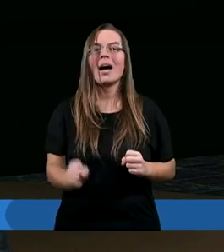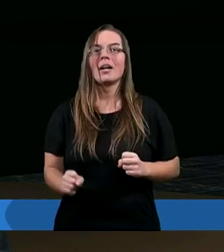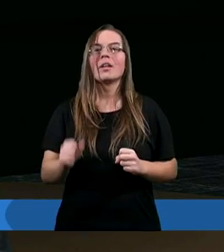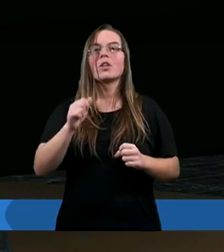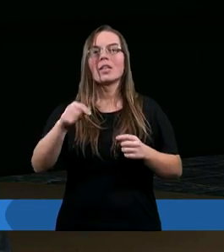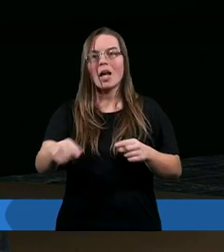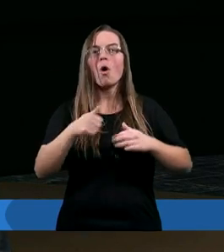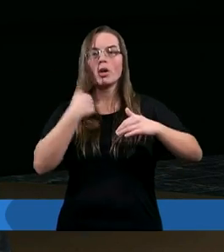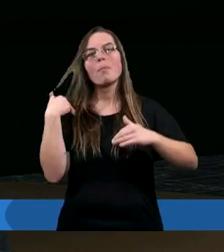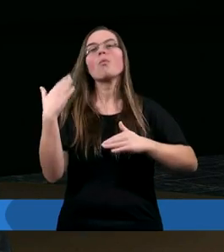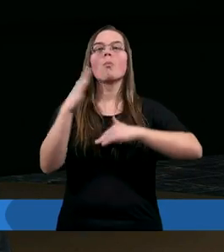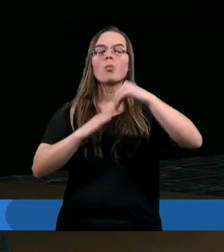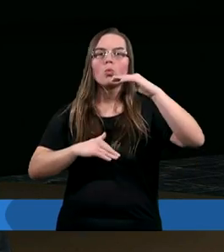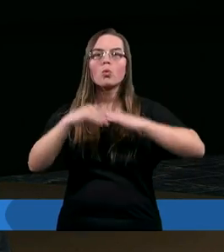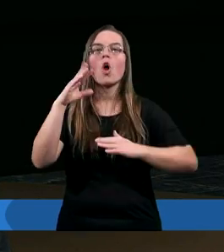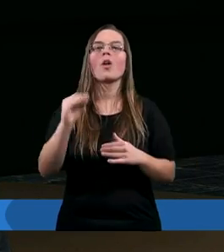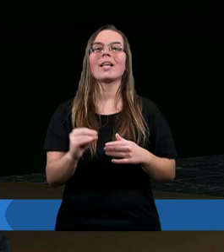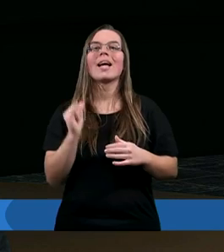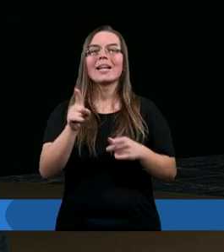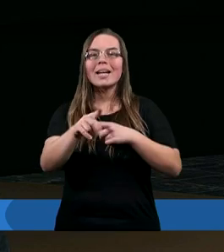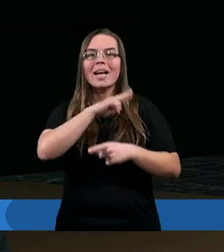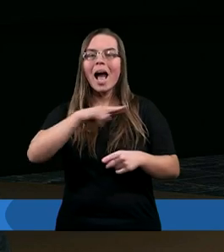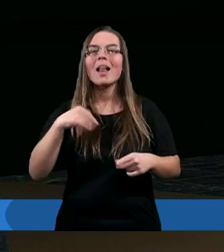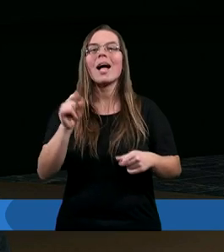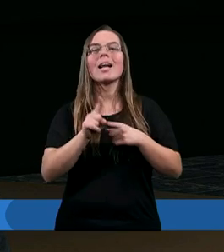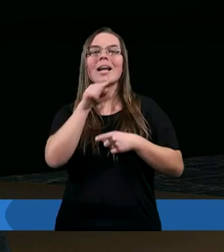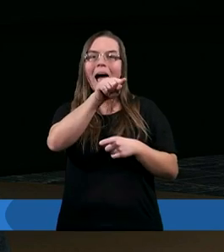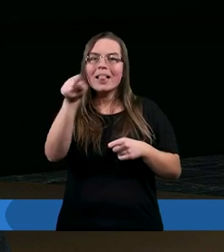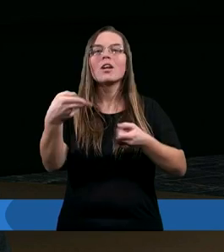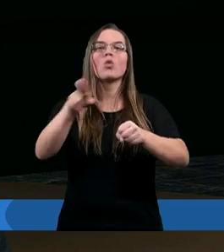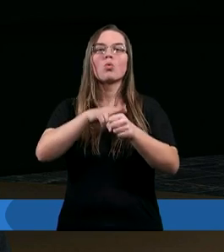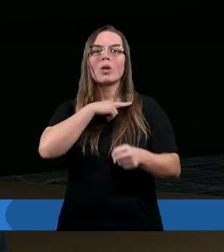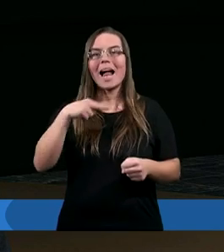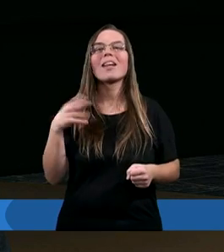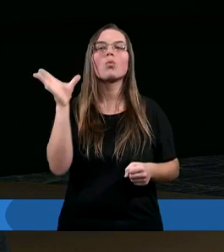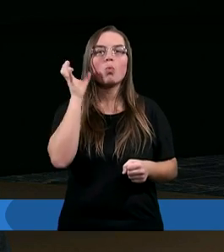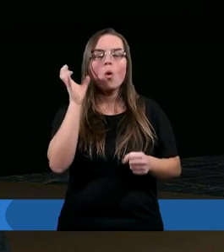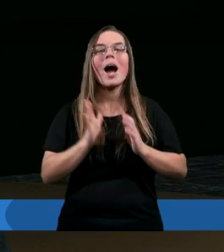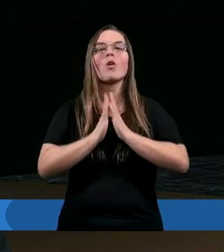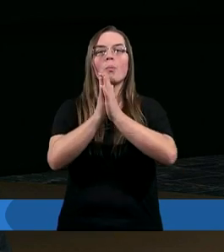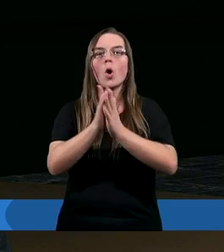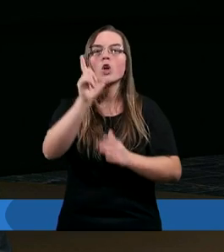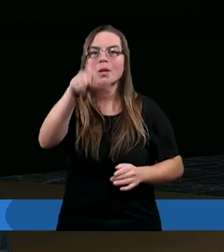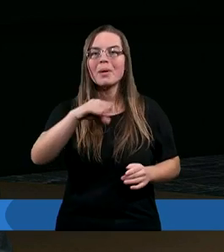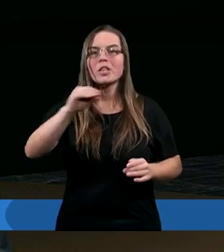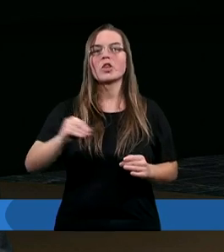były budujące i dla nas, i dla tych, którzy nas słuchają. Prosimy Cię,